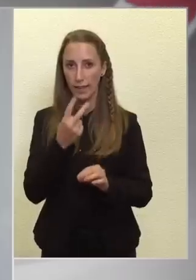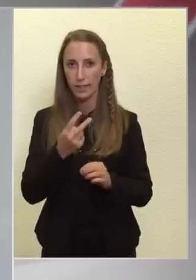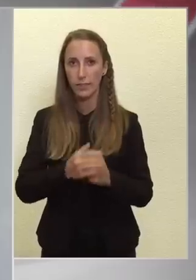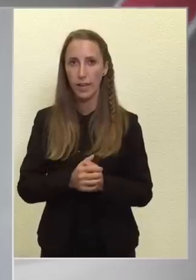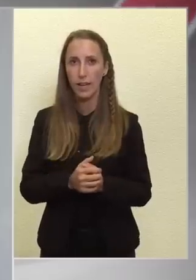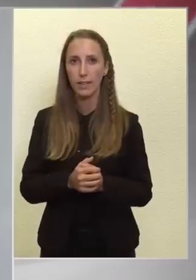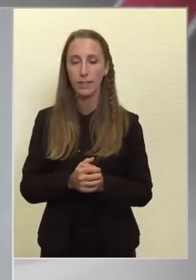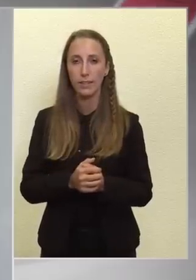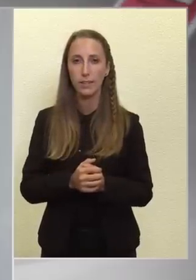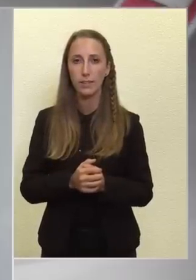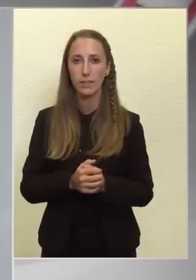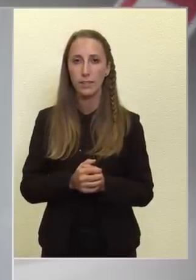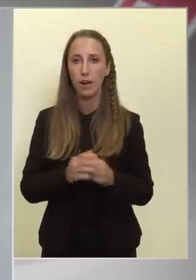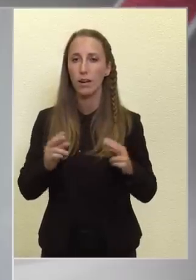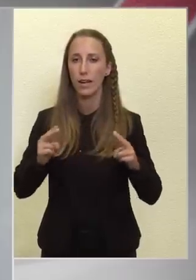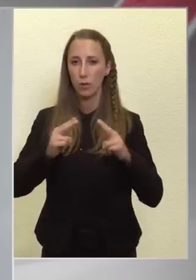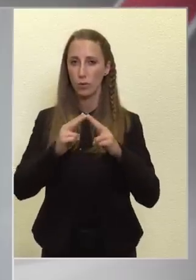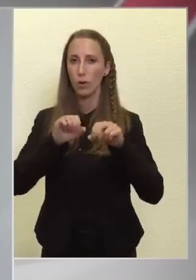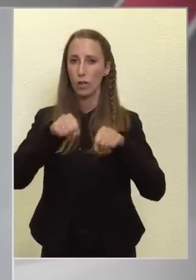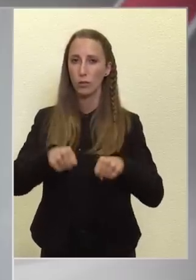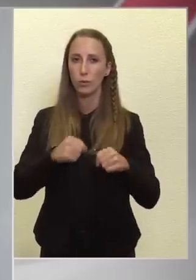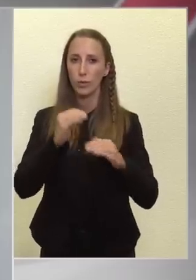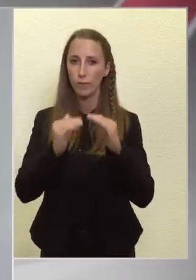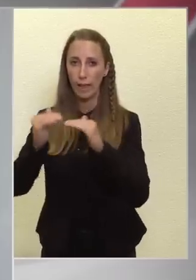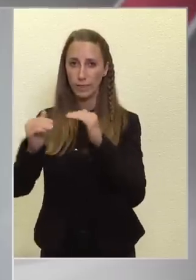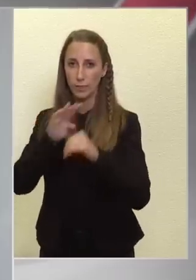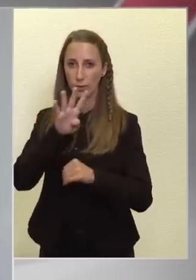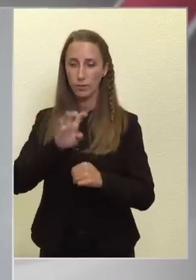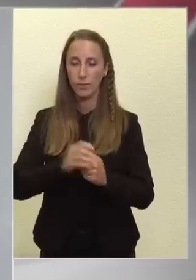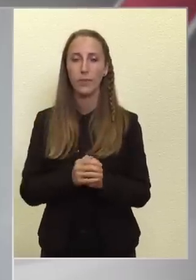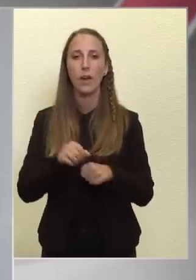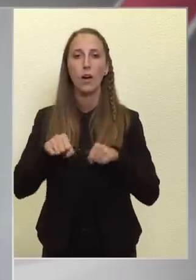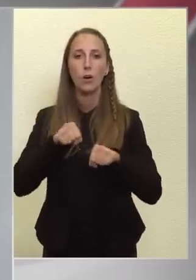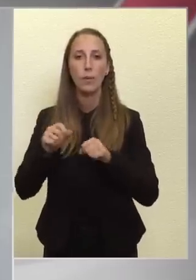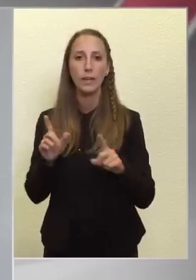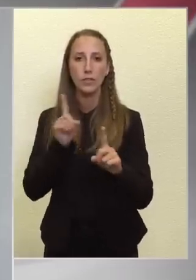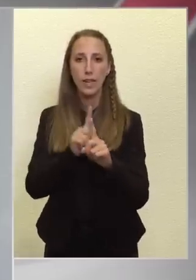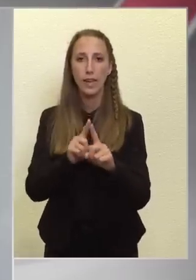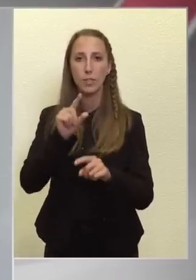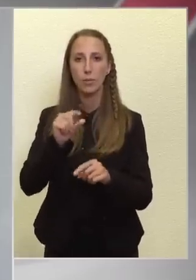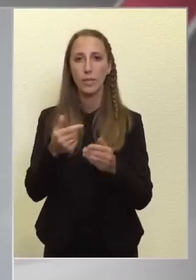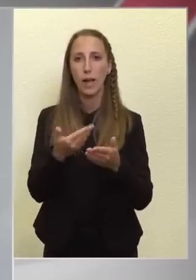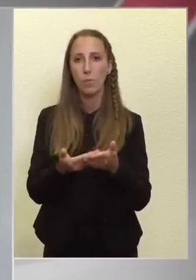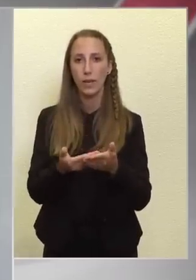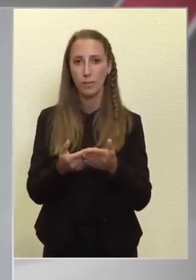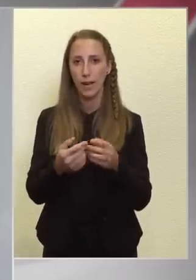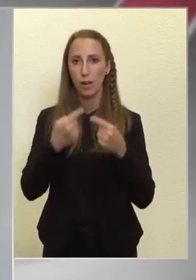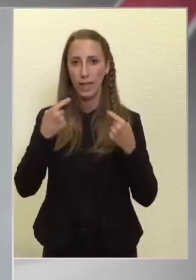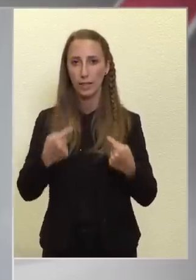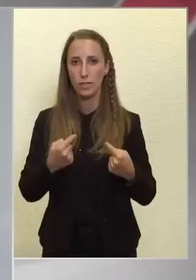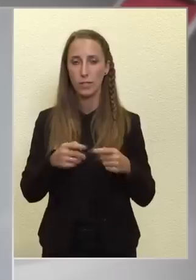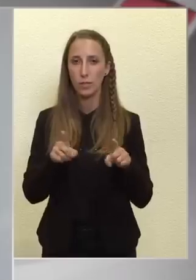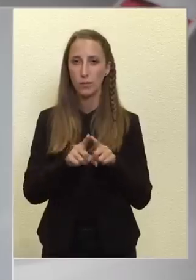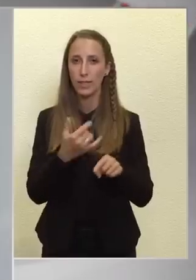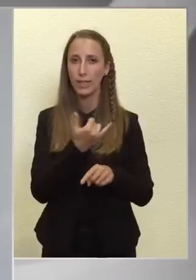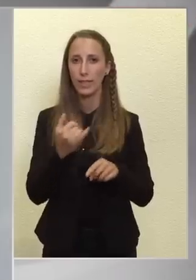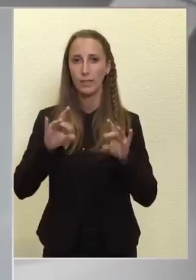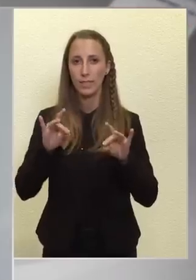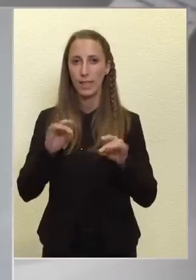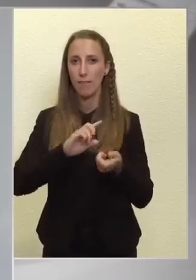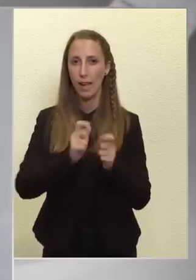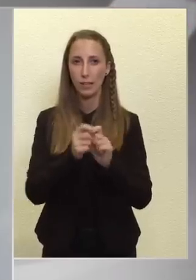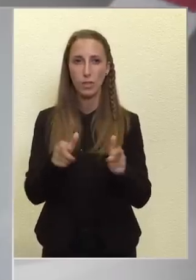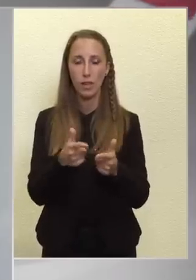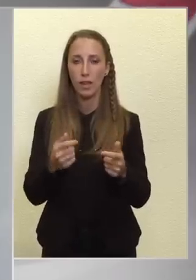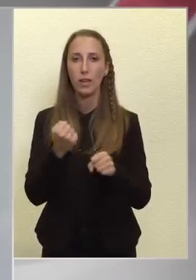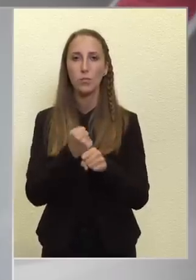a rekordokat döntő inflációt? A kormány hozzáállása a minimálbér meghatározásához, mint egy évszere változatlan,